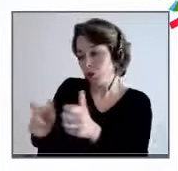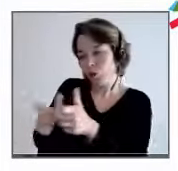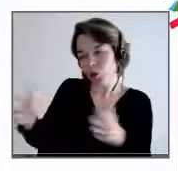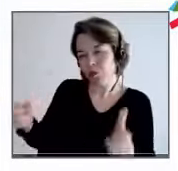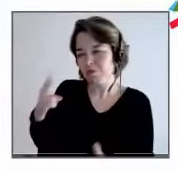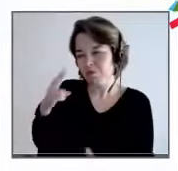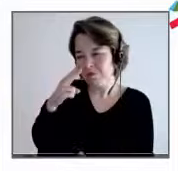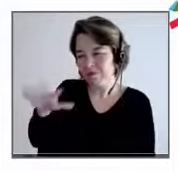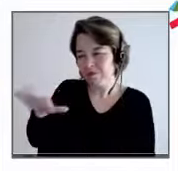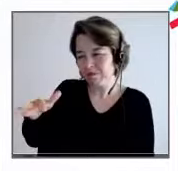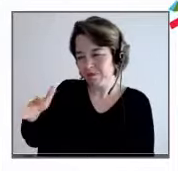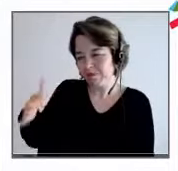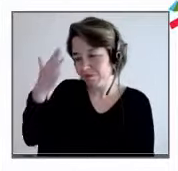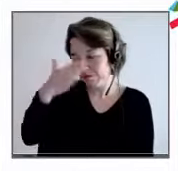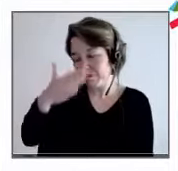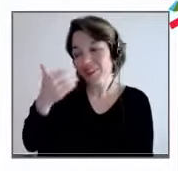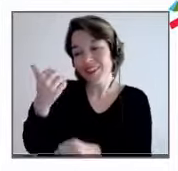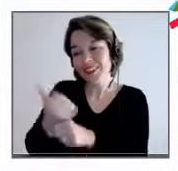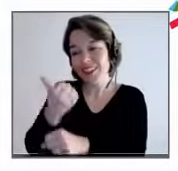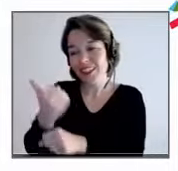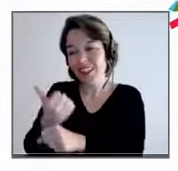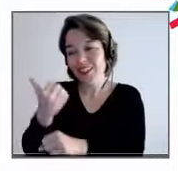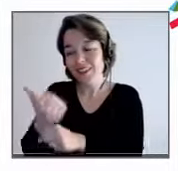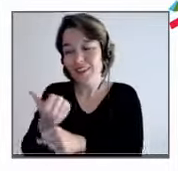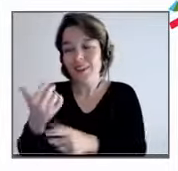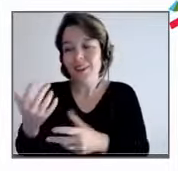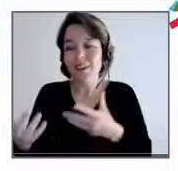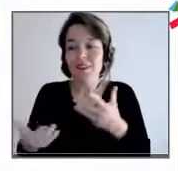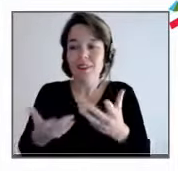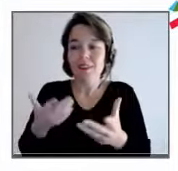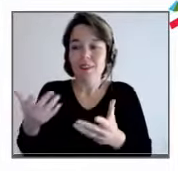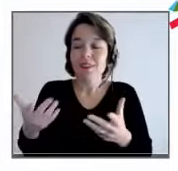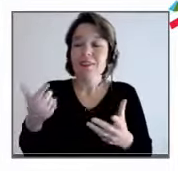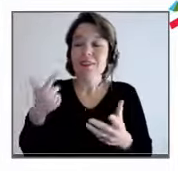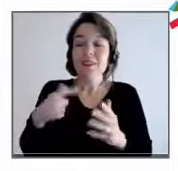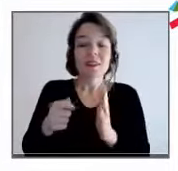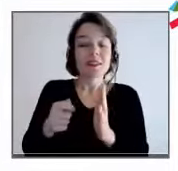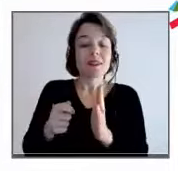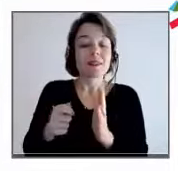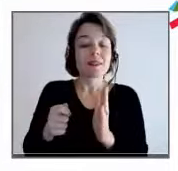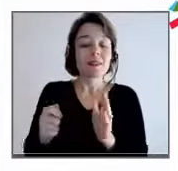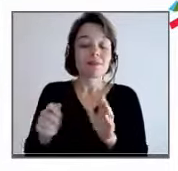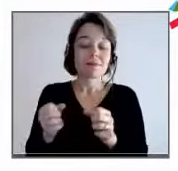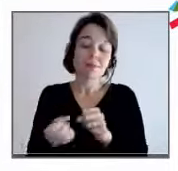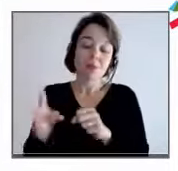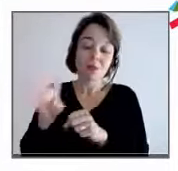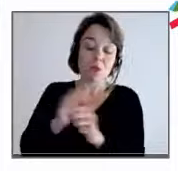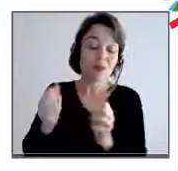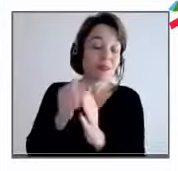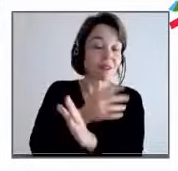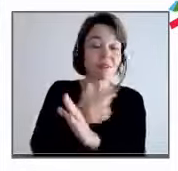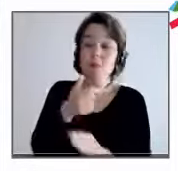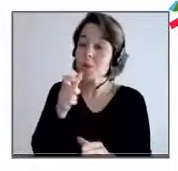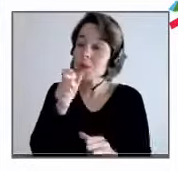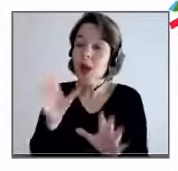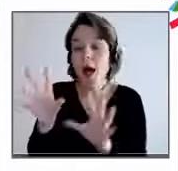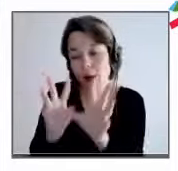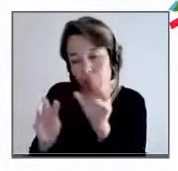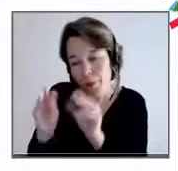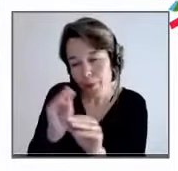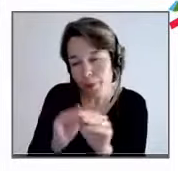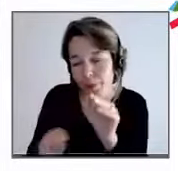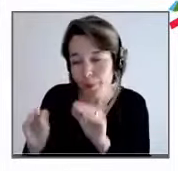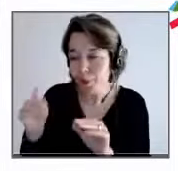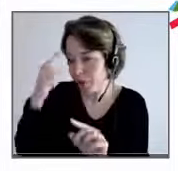année, il y un mot à la mode et puis depuis quelques temps, avant le Covid, c'était surtout la bienveillance. Pour justement créer de la fraternité du collectif, il faut être